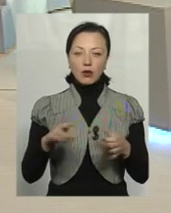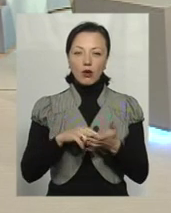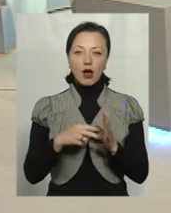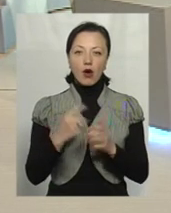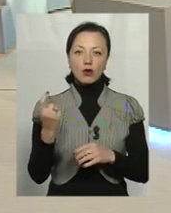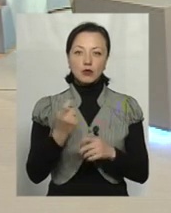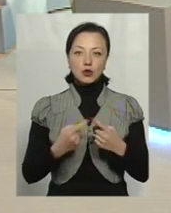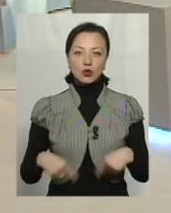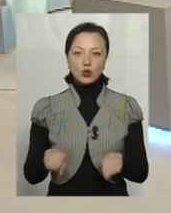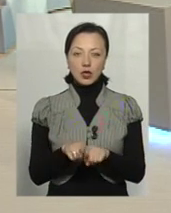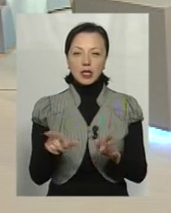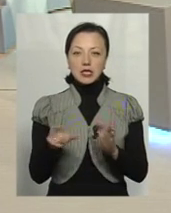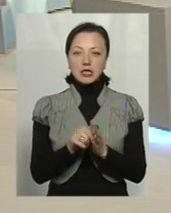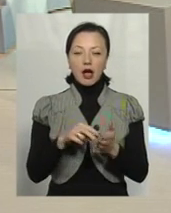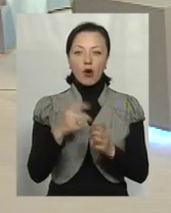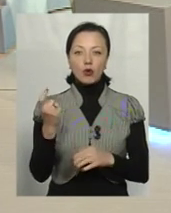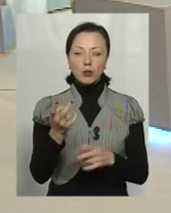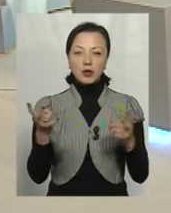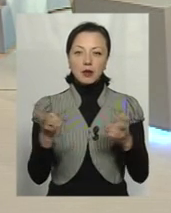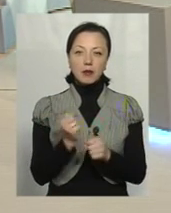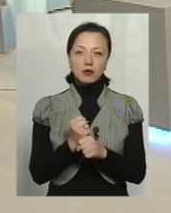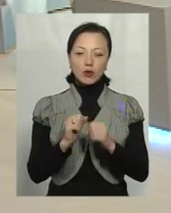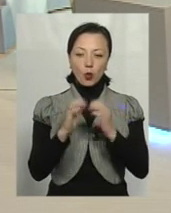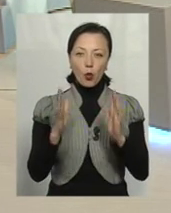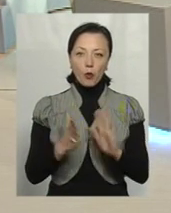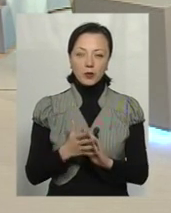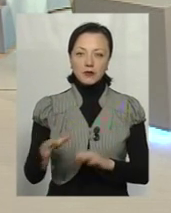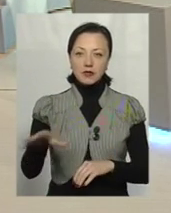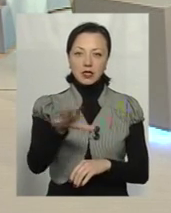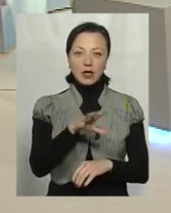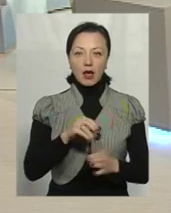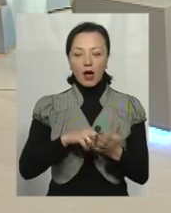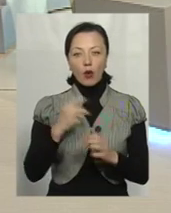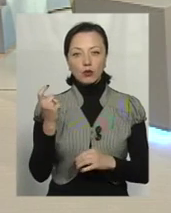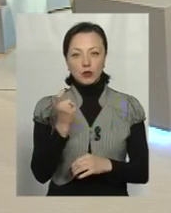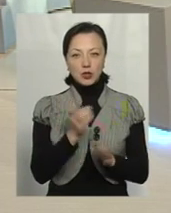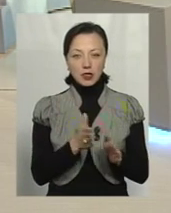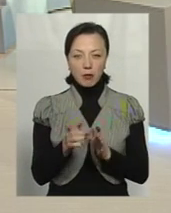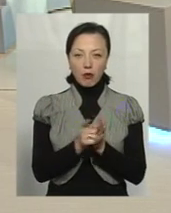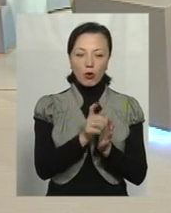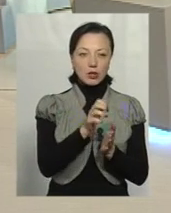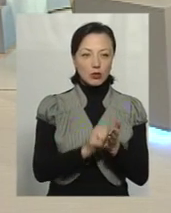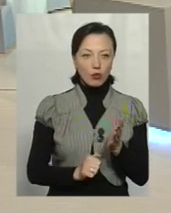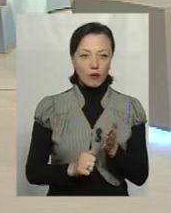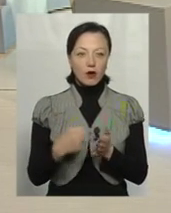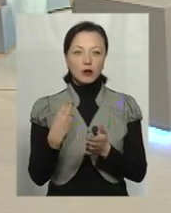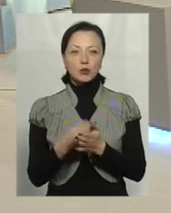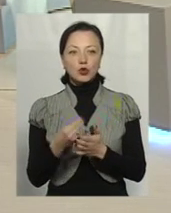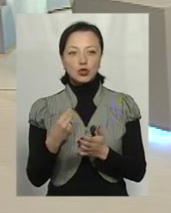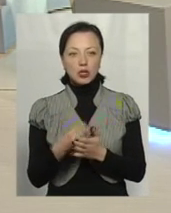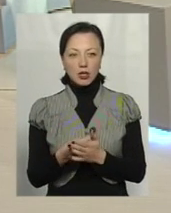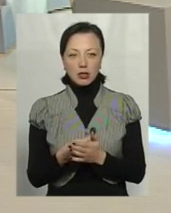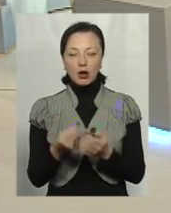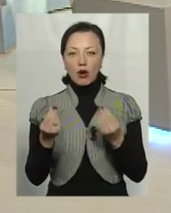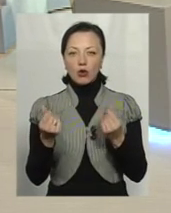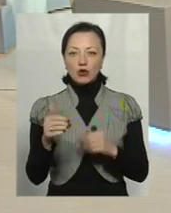З економікою треба працювати комплексно, з усією економічною системою. Податкова система, бюджетна, грошово